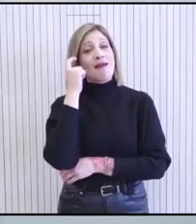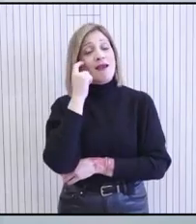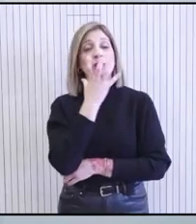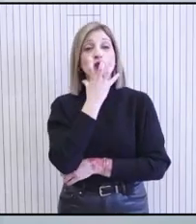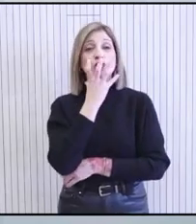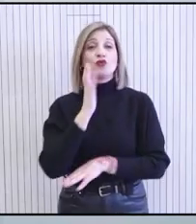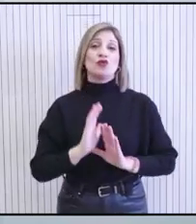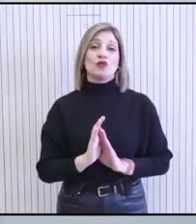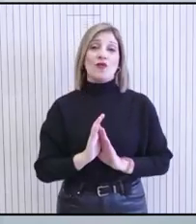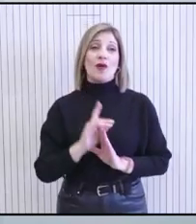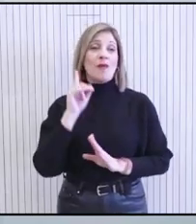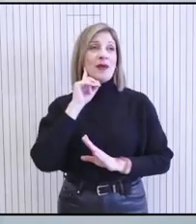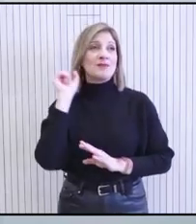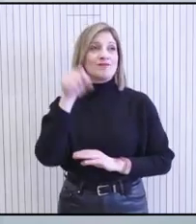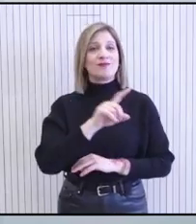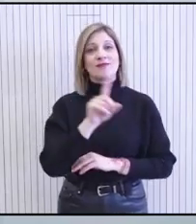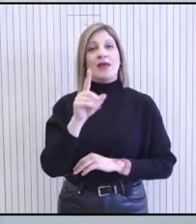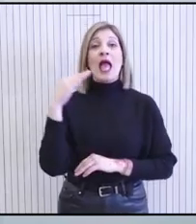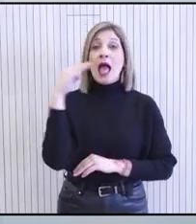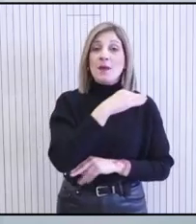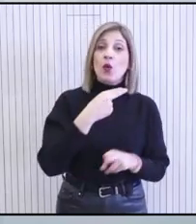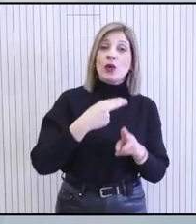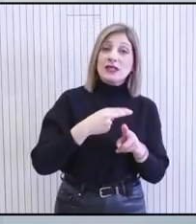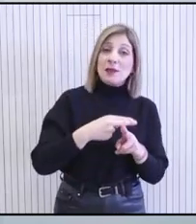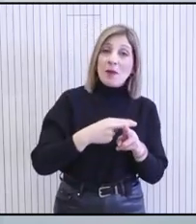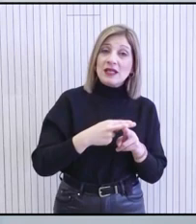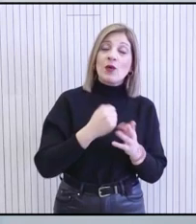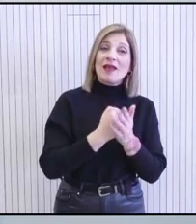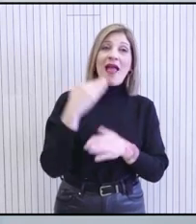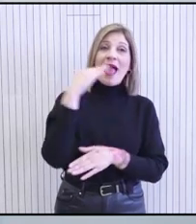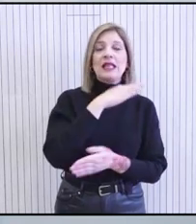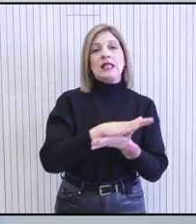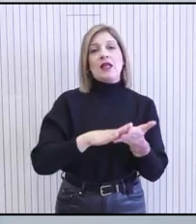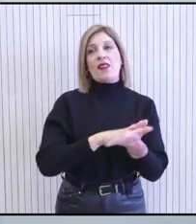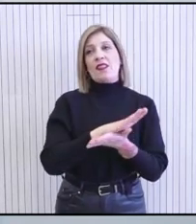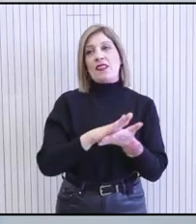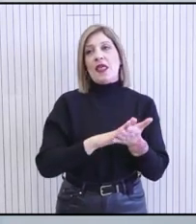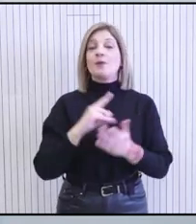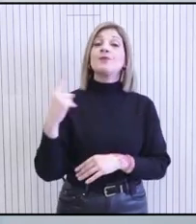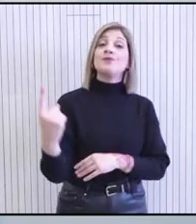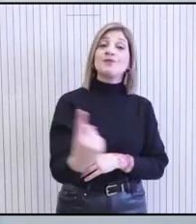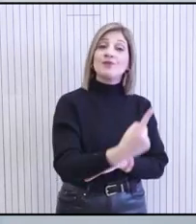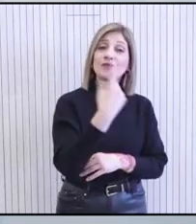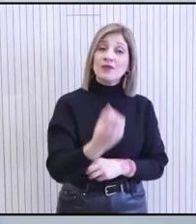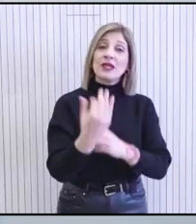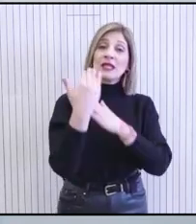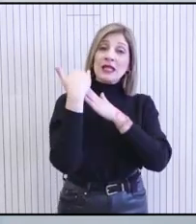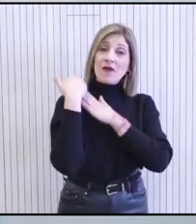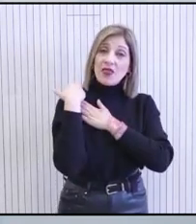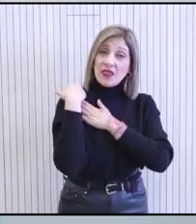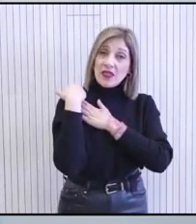κρίσιμους τομείς που δεν πρέπει να επηρεάζουν, όπως είναι τα επίγοντα περιστατικά και οι μονάδες εντατικής θεραπείας. Θα πρέπει όλοι να αναλογιστούν τις ευθύνες τους